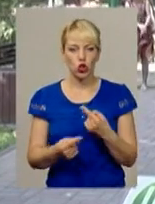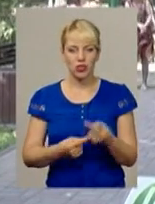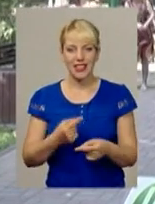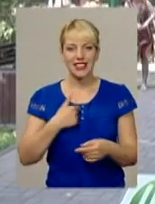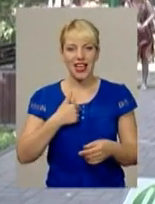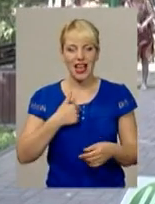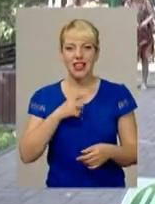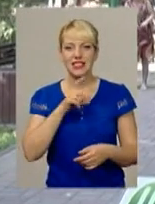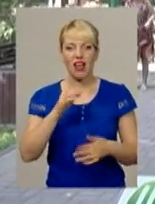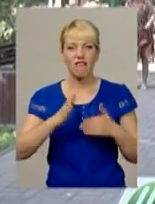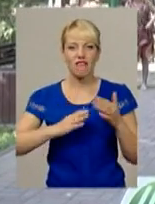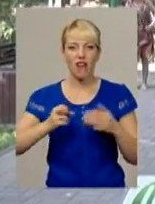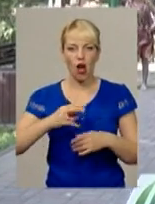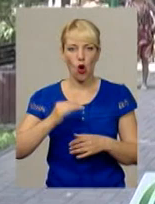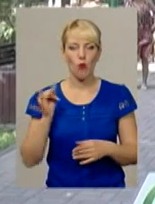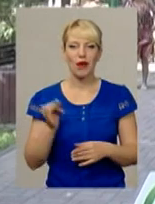історик.